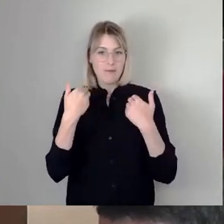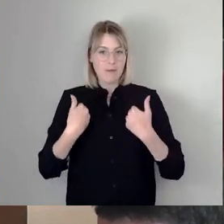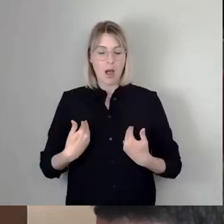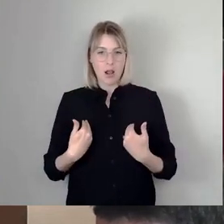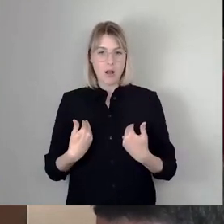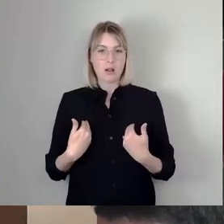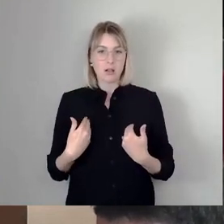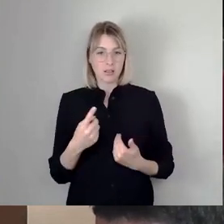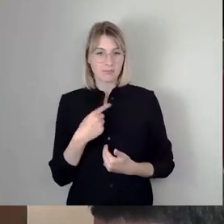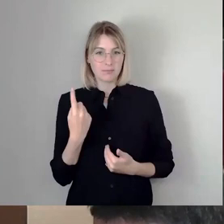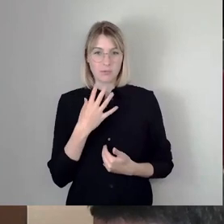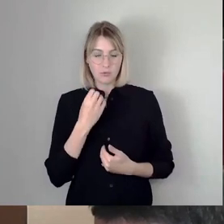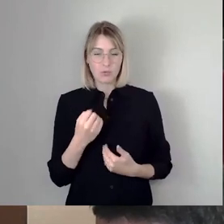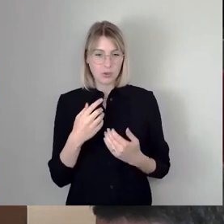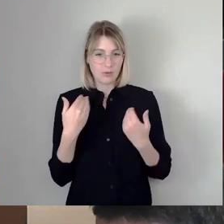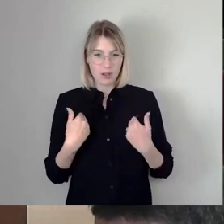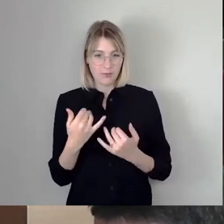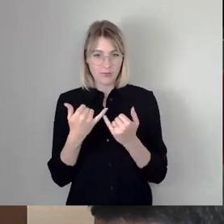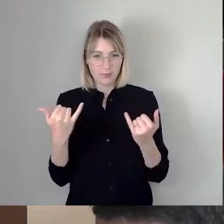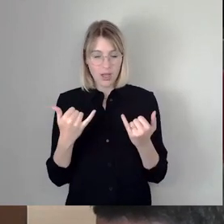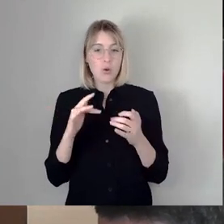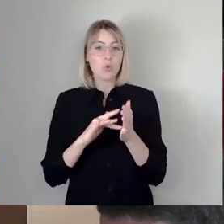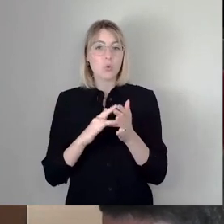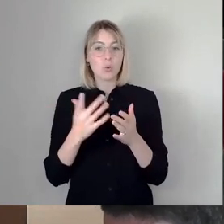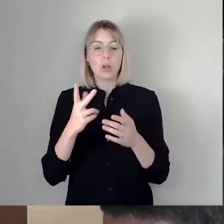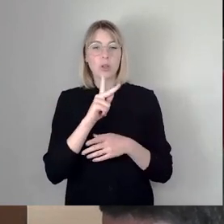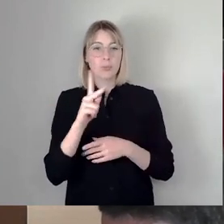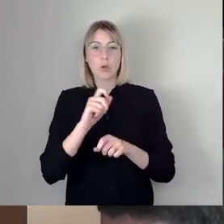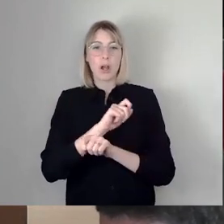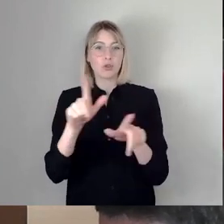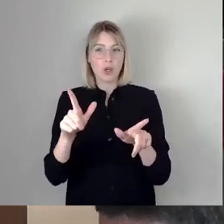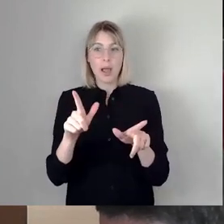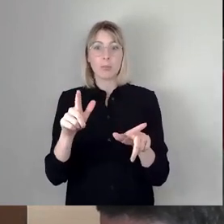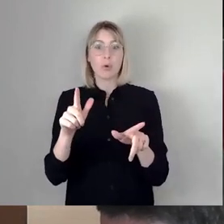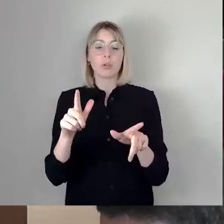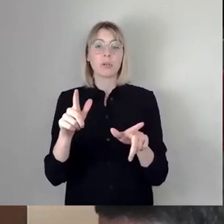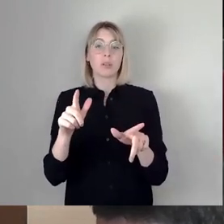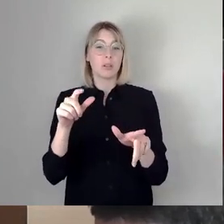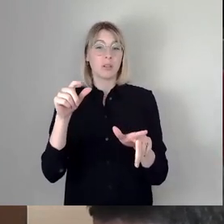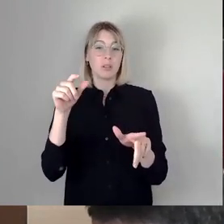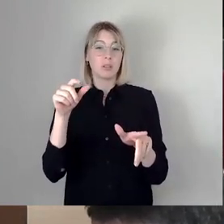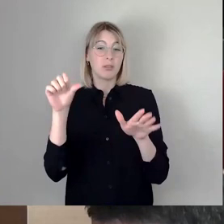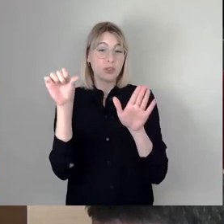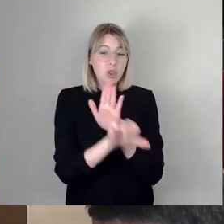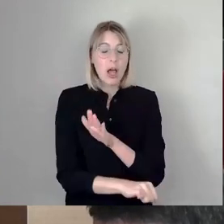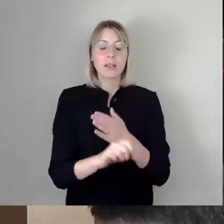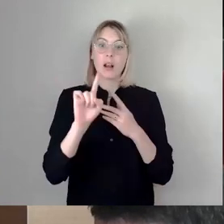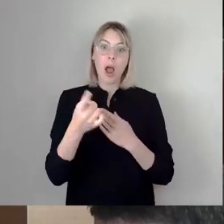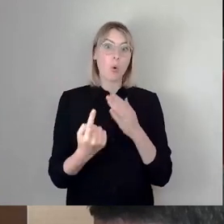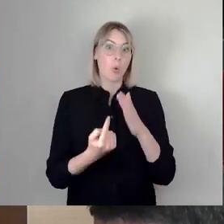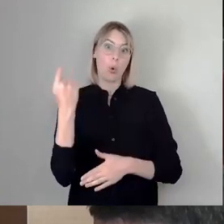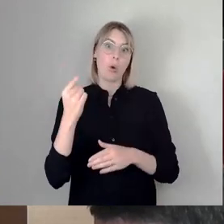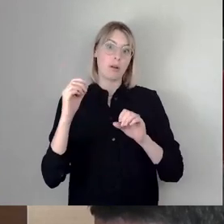die Gefahr, dass eine Konzessionsausschreibung scheitert, ist sehr hoch. Ich möchte auch mal daran erinnern, dass auch die Linke bei der letzten